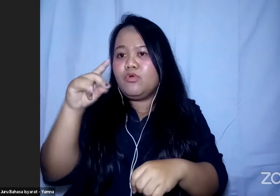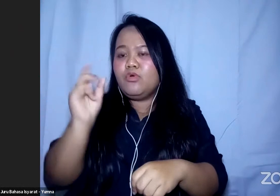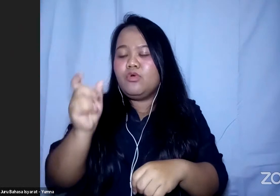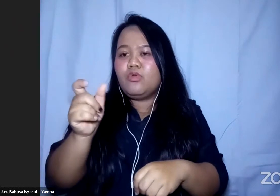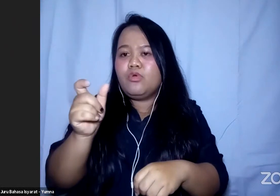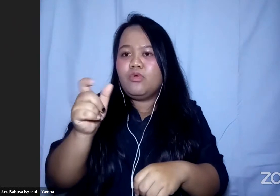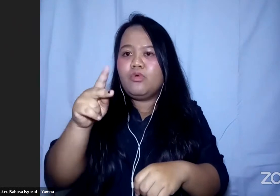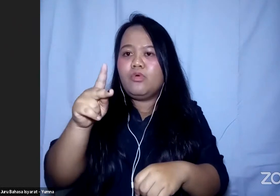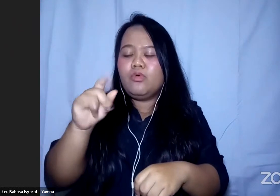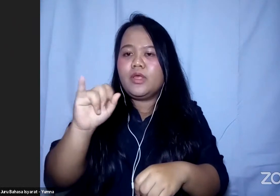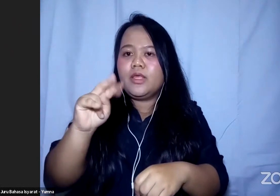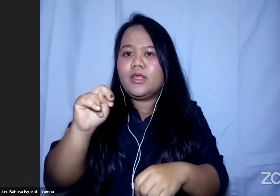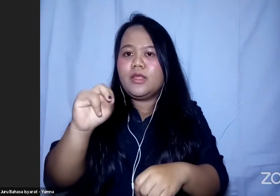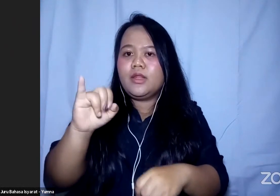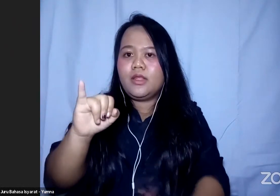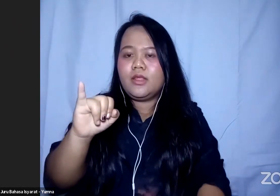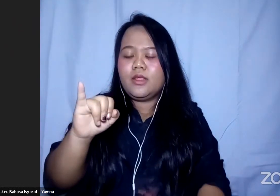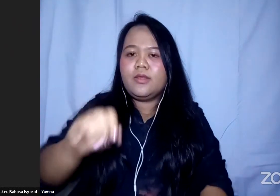Rukini kesulitan